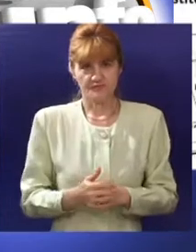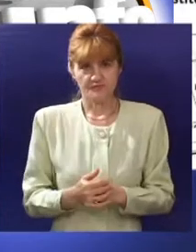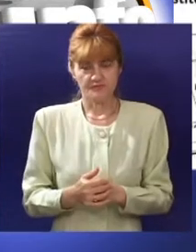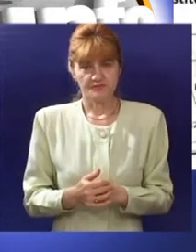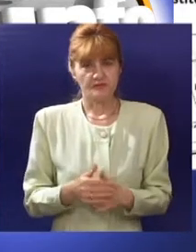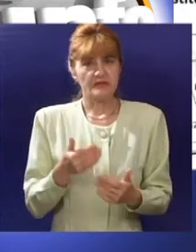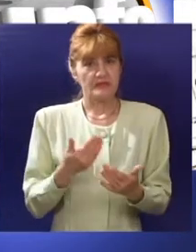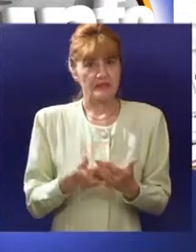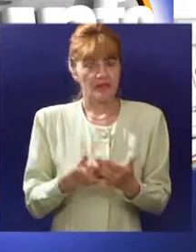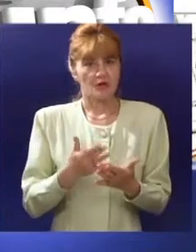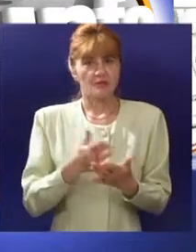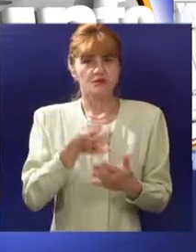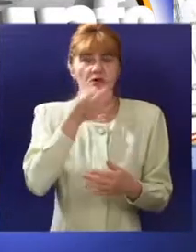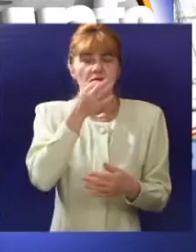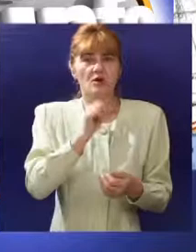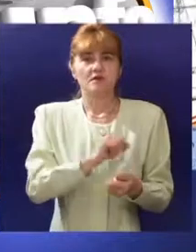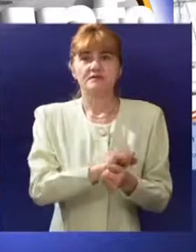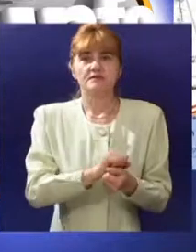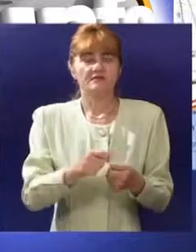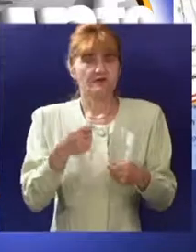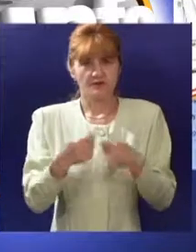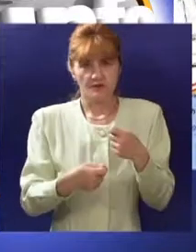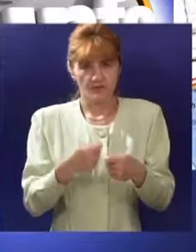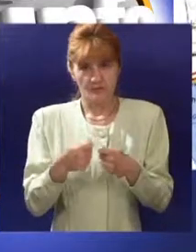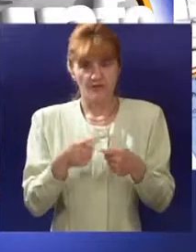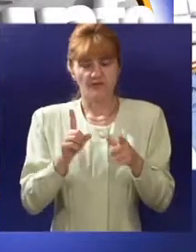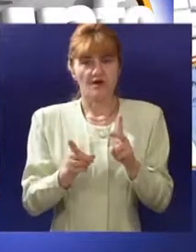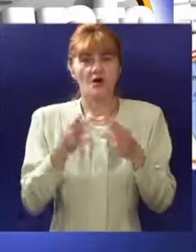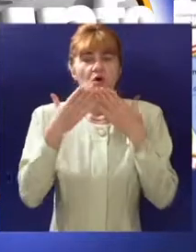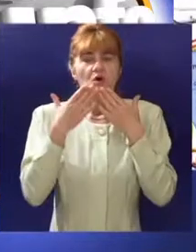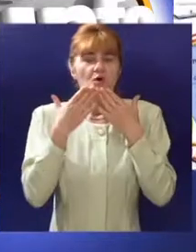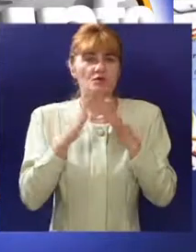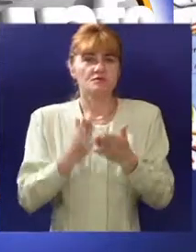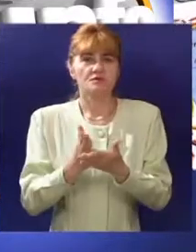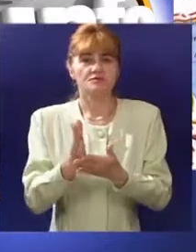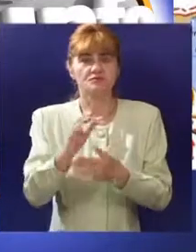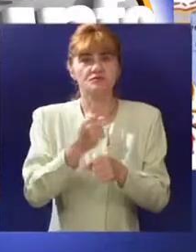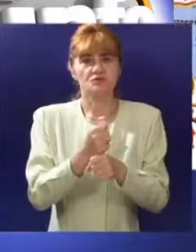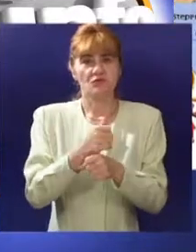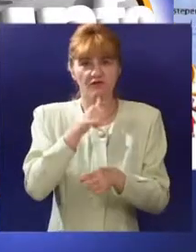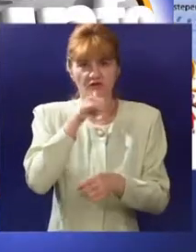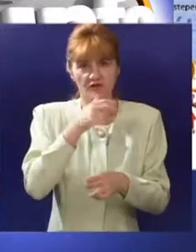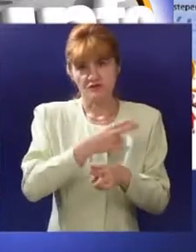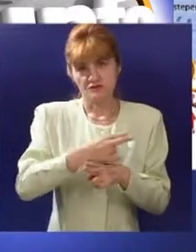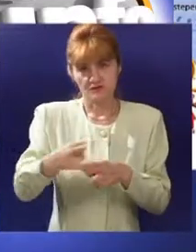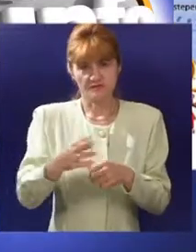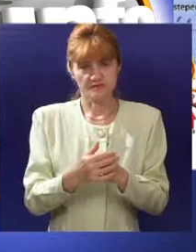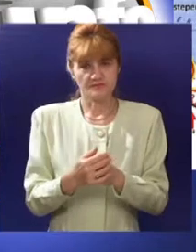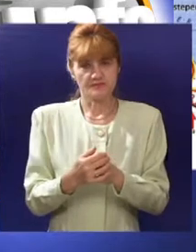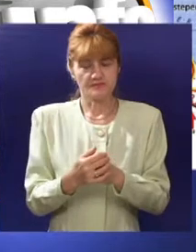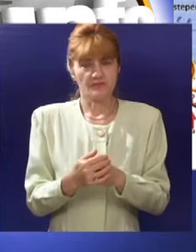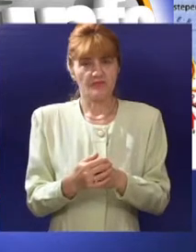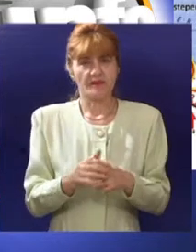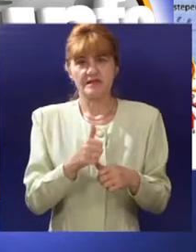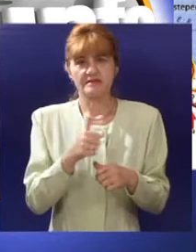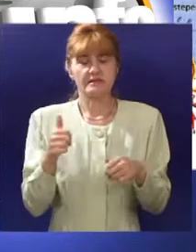Na ovaj način će se poboljšati realizacija svih mera koje su neophodne za uspešno upravljanje kvalitetom vode. U prvom stepenu